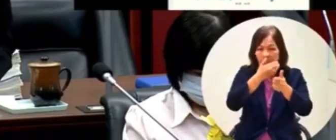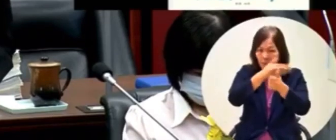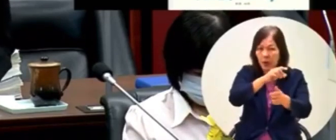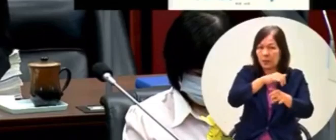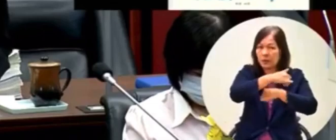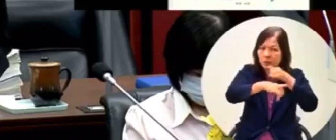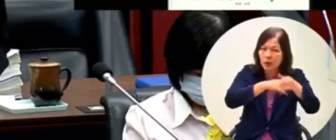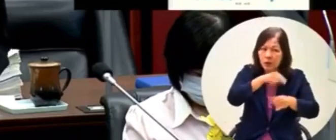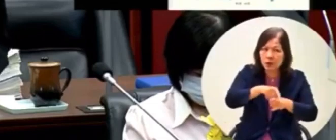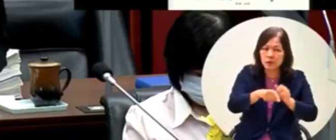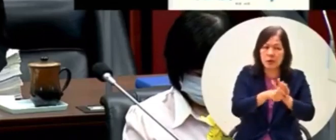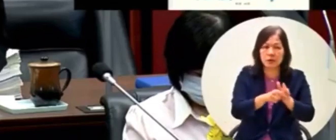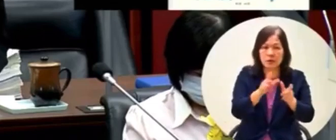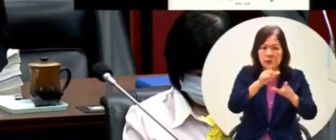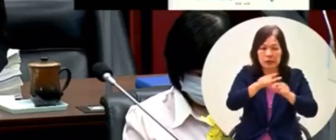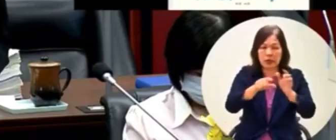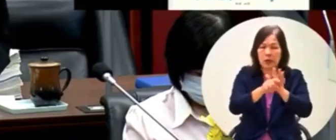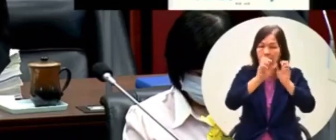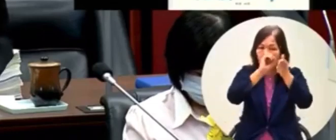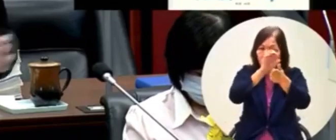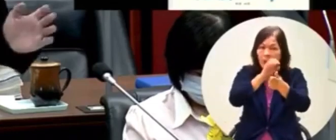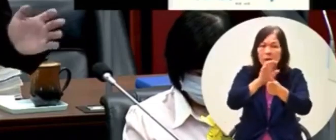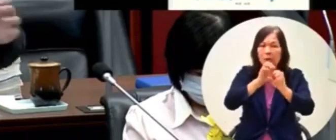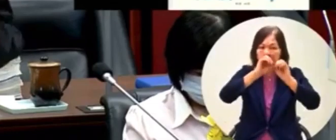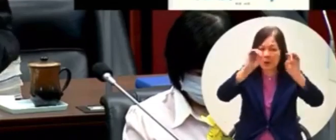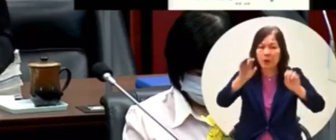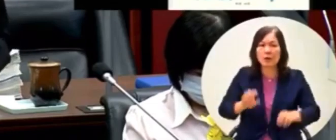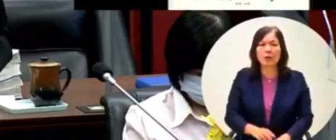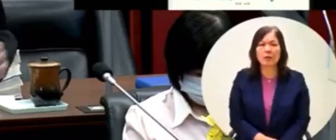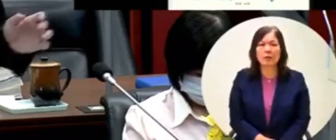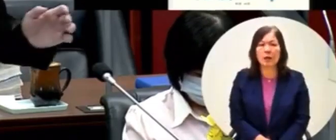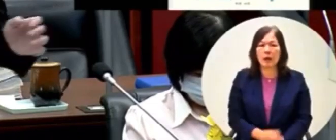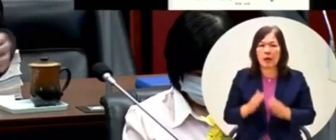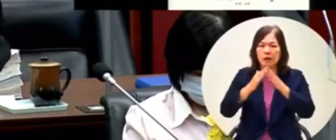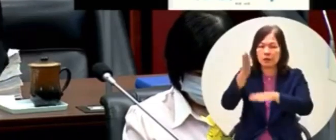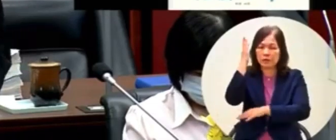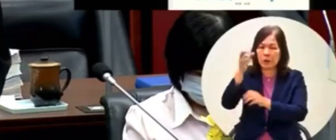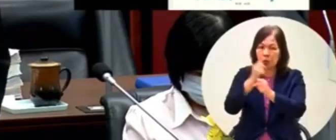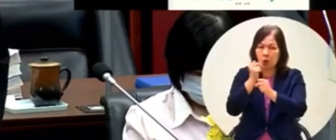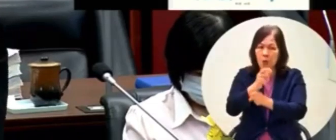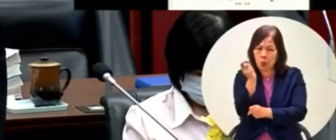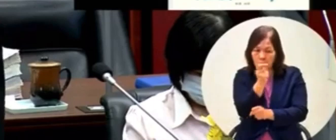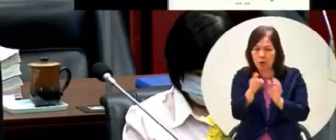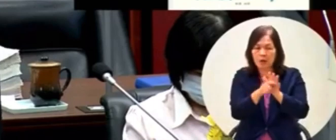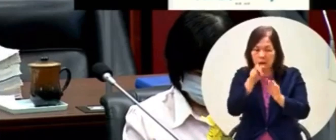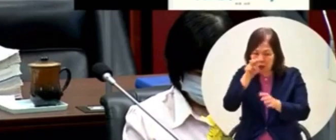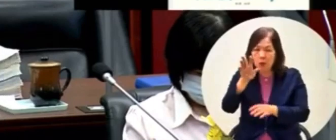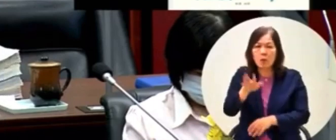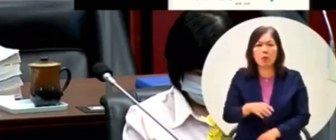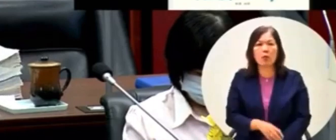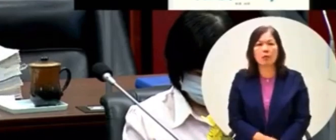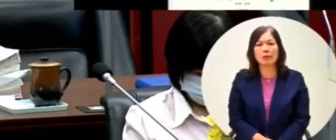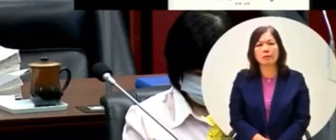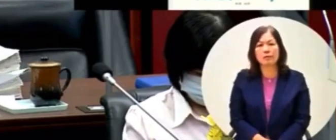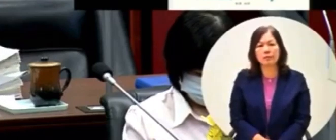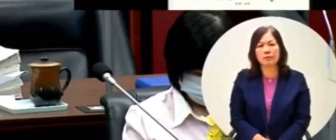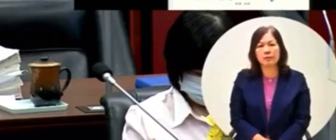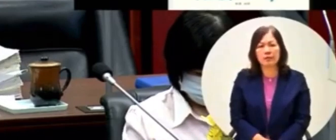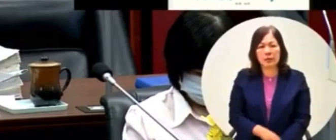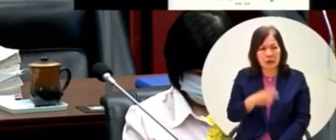做了很大的廣告跟宣傳市政府的效率在這裡都看得到還有